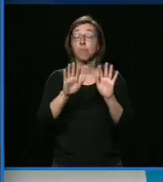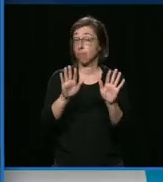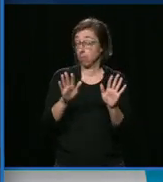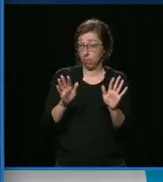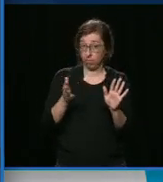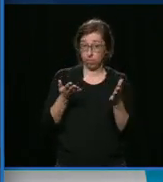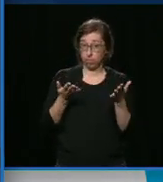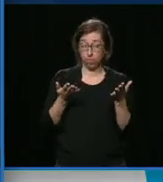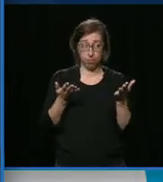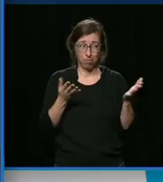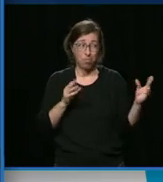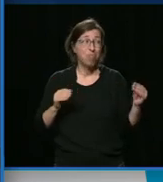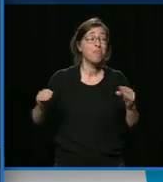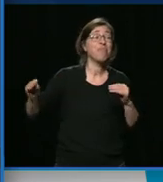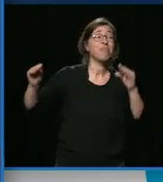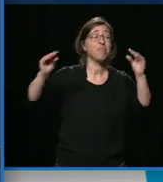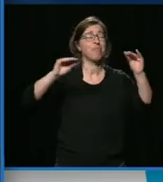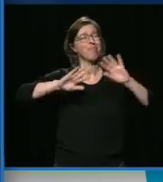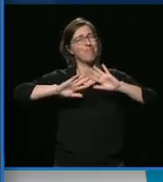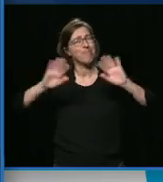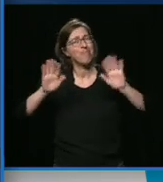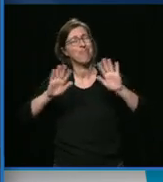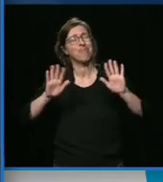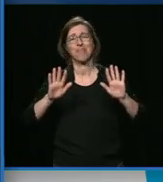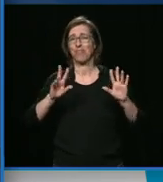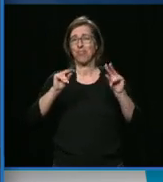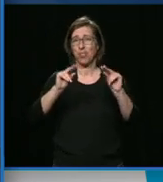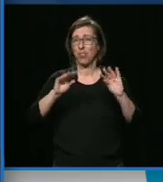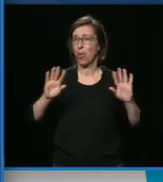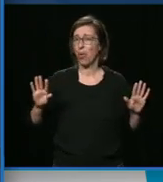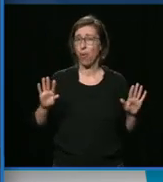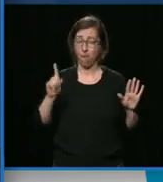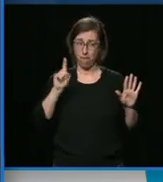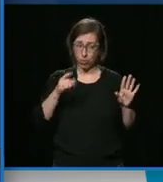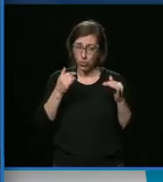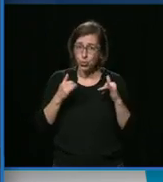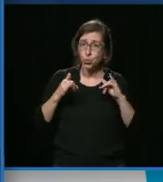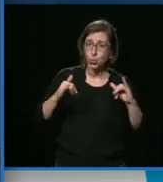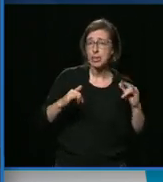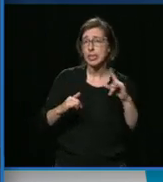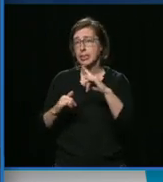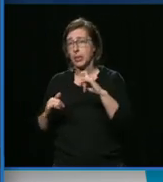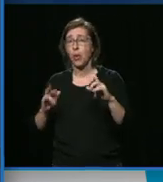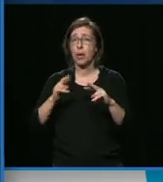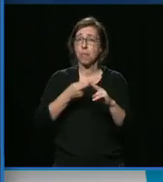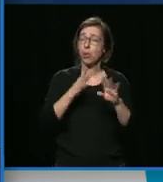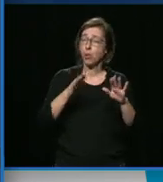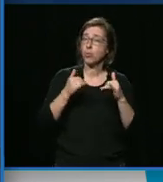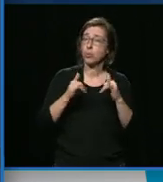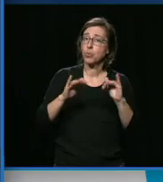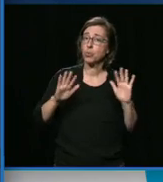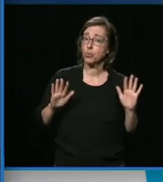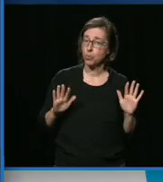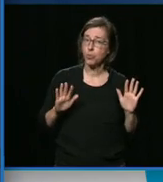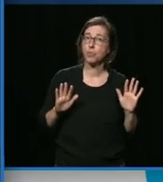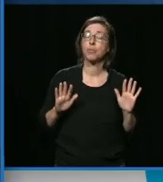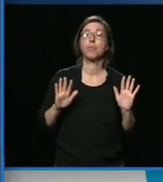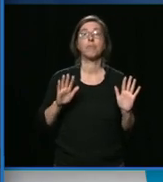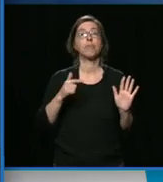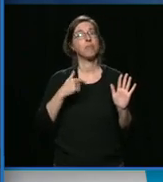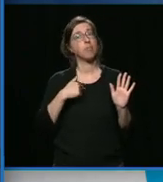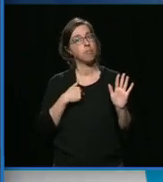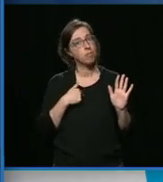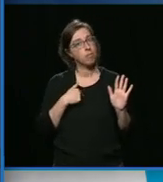besoin de ça. On continue dans une période de questions. Questions et réponses. Et encore une fois, j'appelle à votre